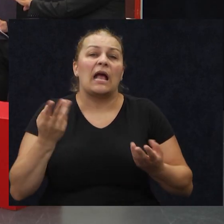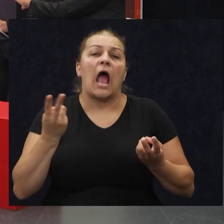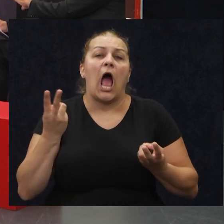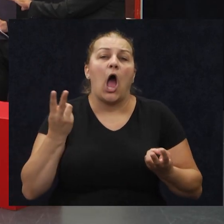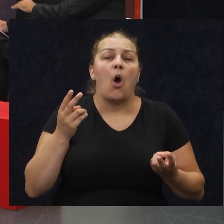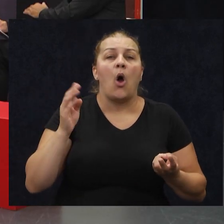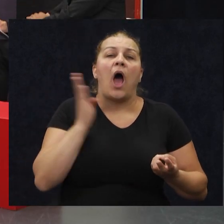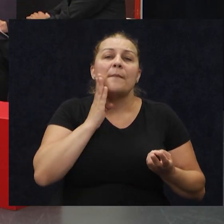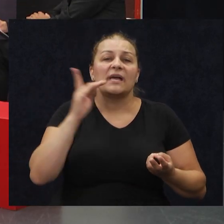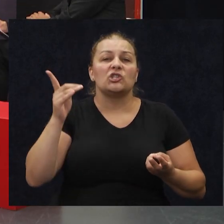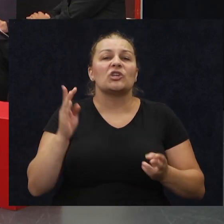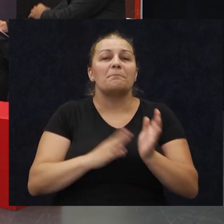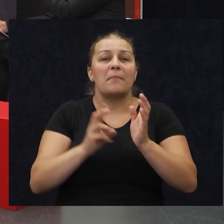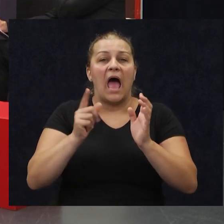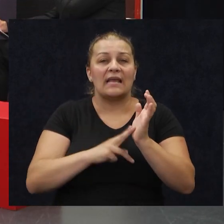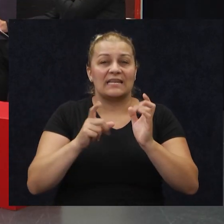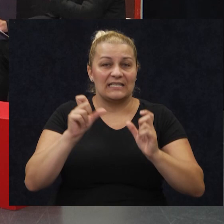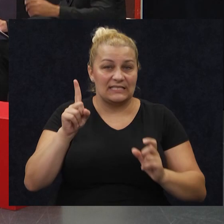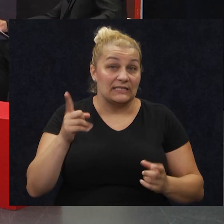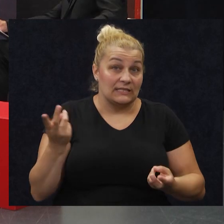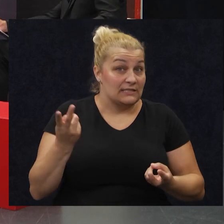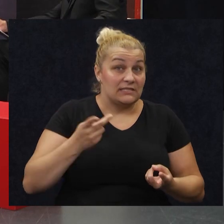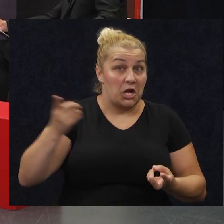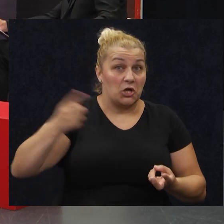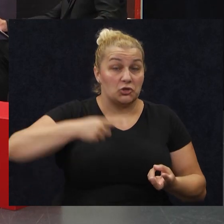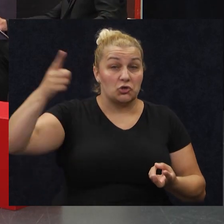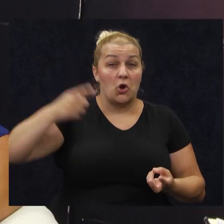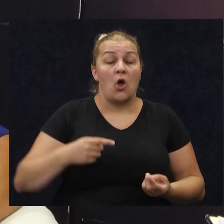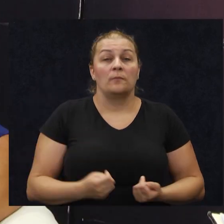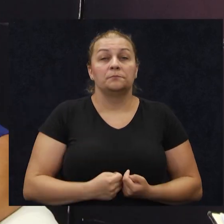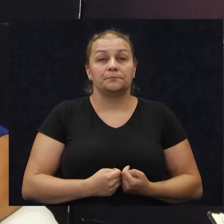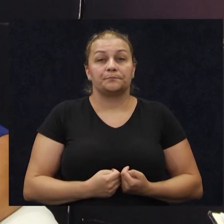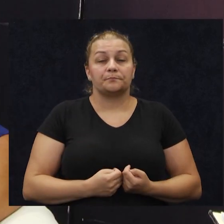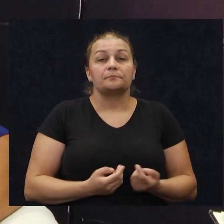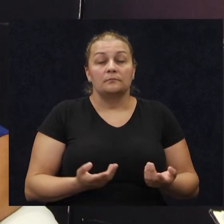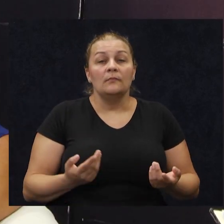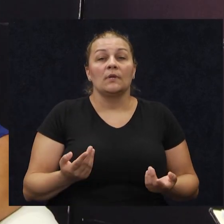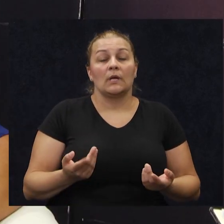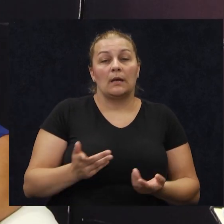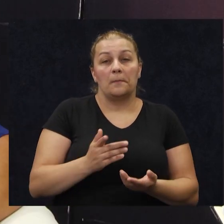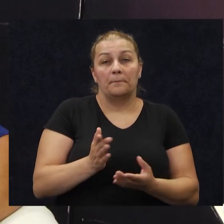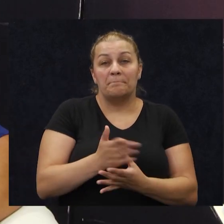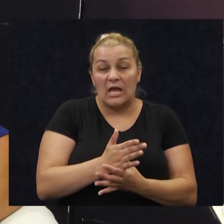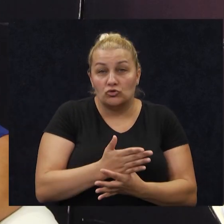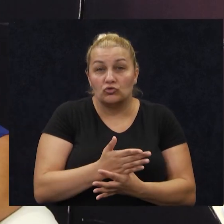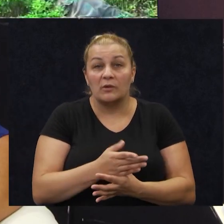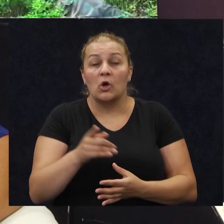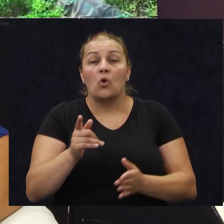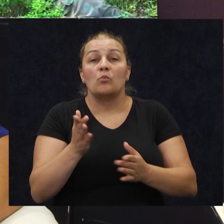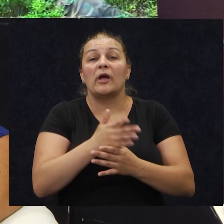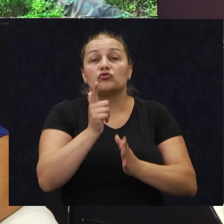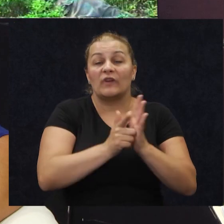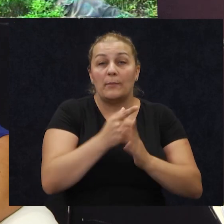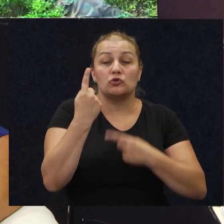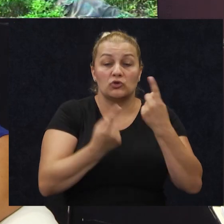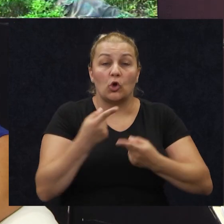marinca. Da smo došli da je pripremljeni. To je bilo po uzoru na ameriškog marinca i eto, međutim, među vremenu se